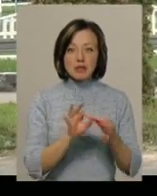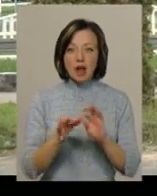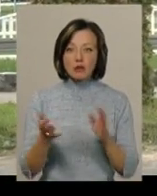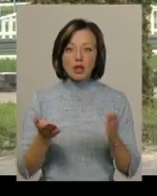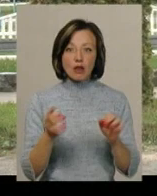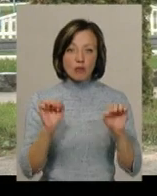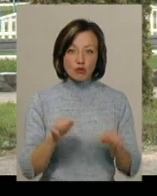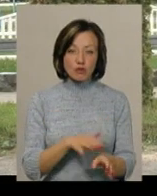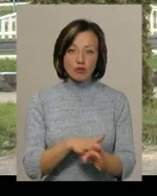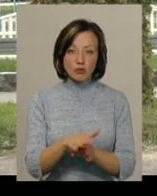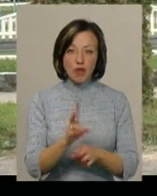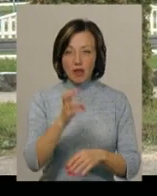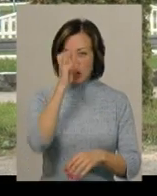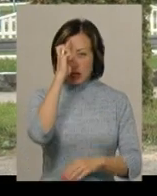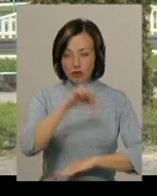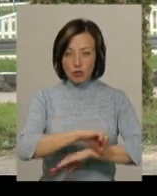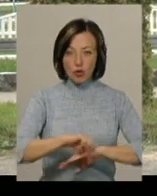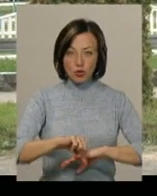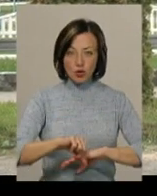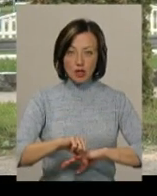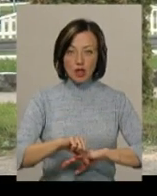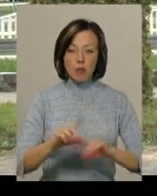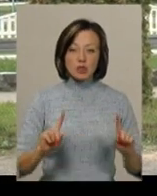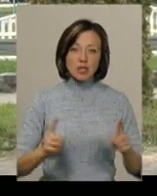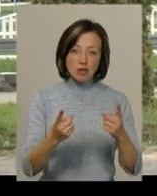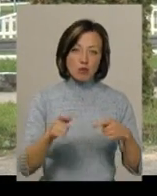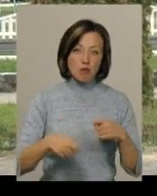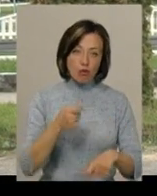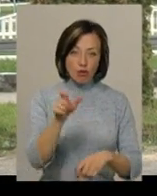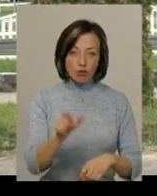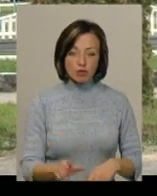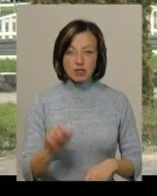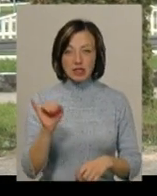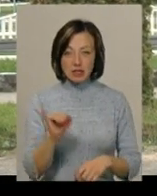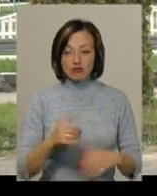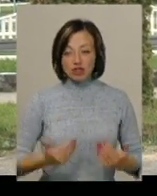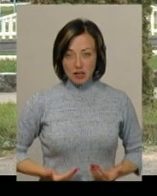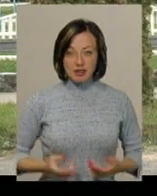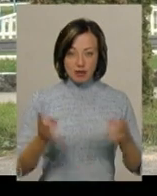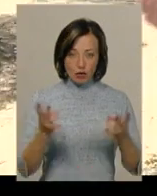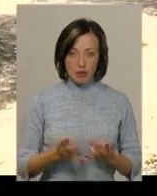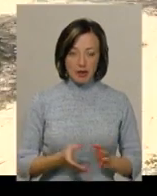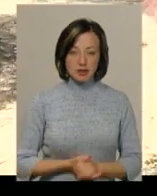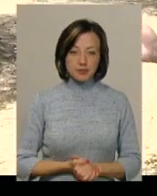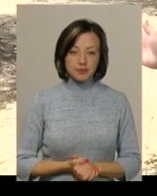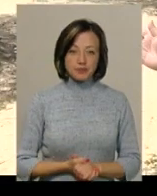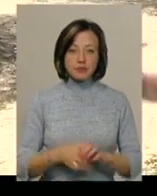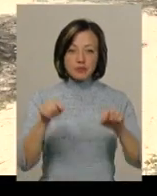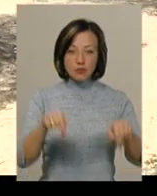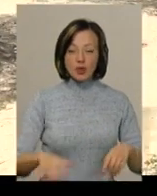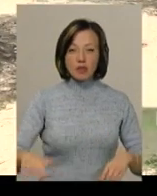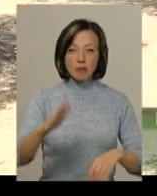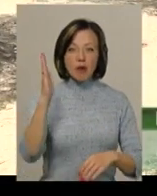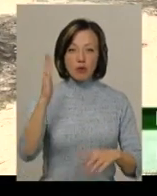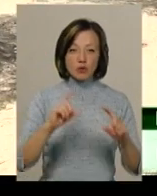можуть відбутися на державному кордоні по затриманню правопорушеньків, і так у житті вони знадобляться. Ось тут, на території